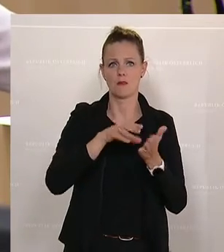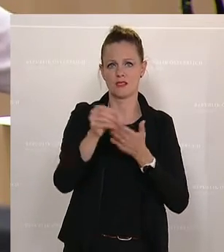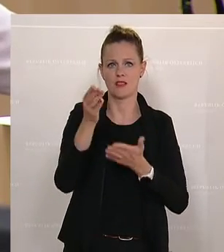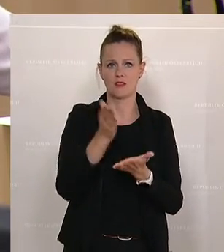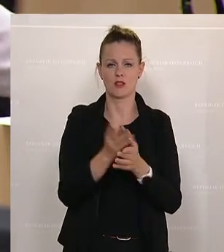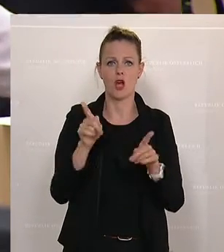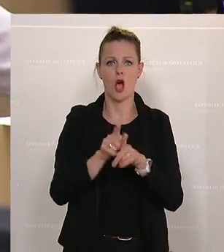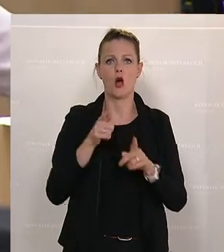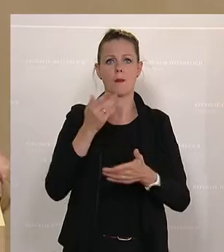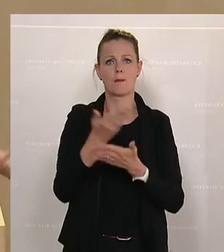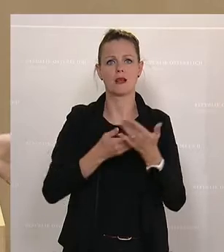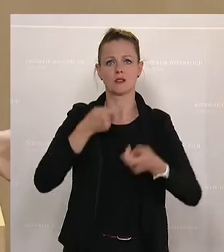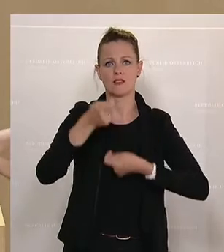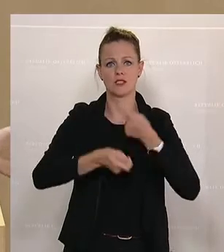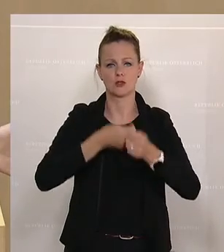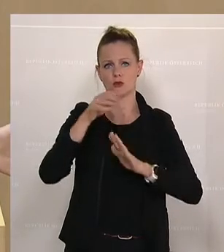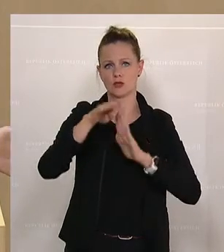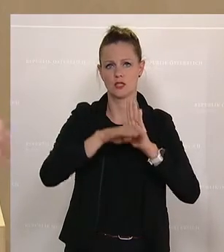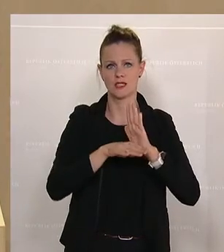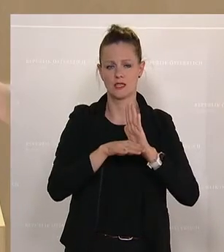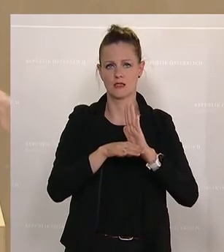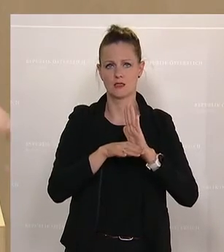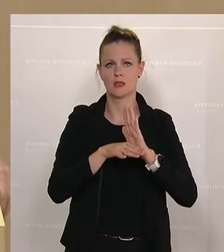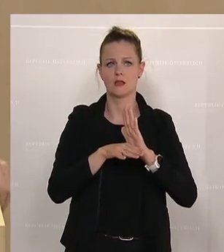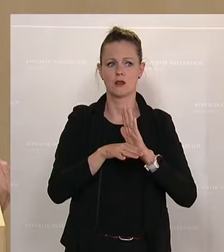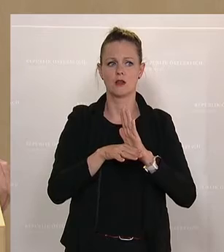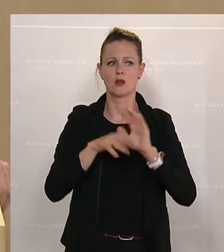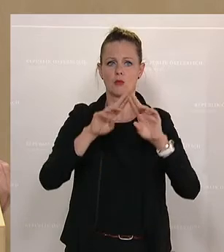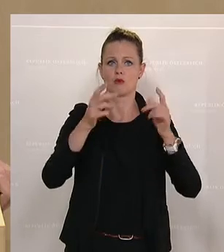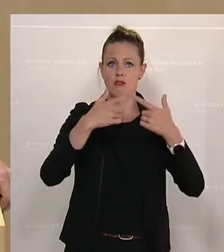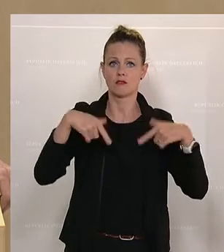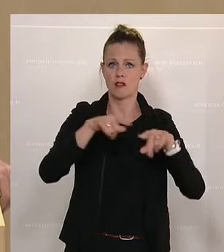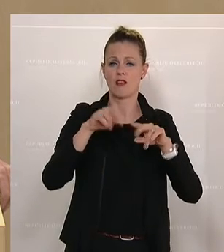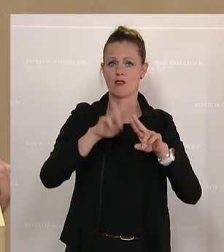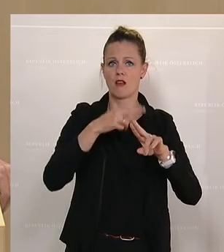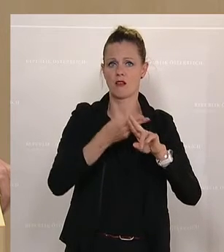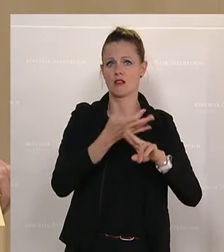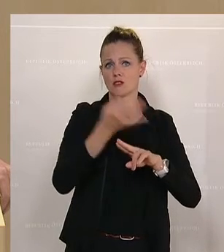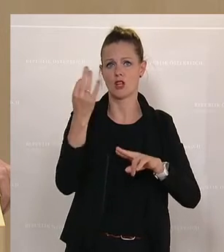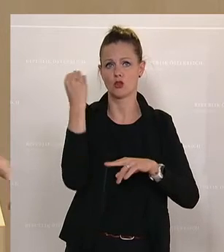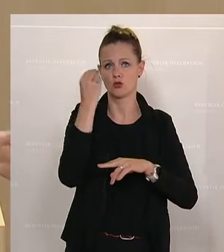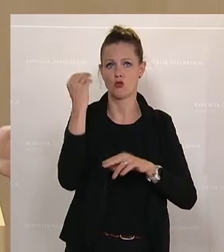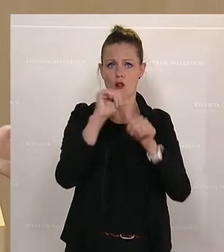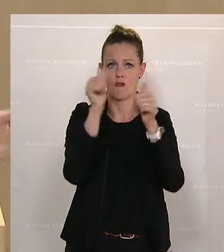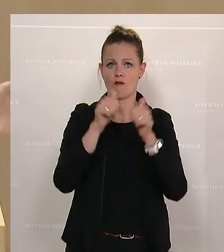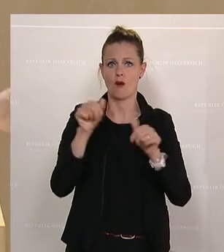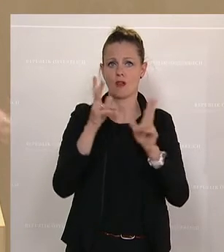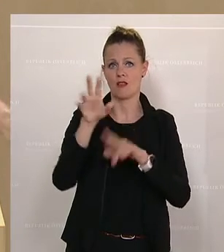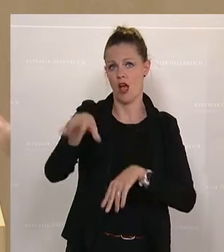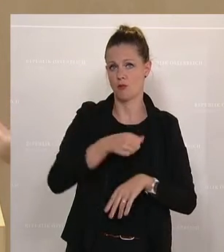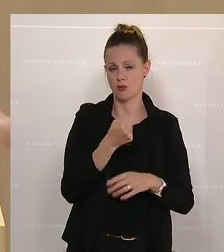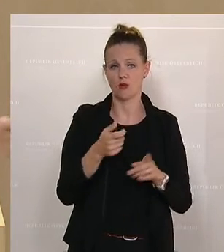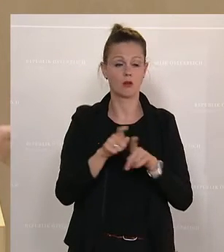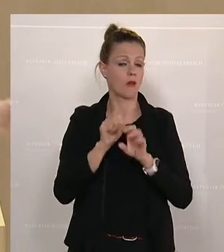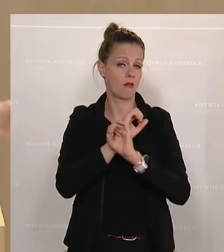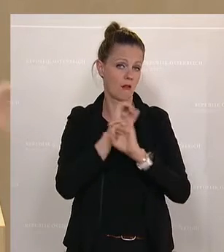Bildungsinvestitionsgesetz. Da können Gelder, also Länder natürlich das Geld für ganztägige Schulformen abholen. Und natürlich ist